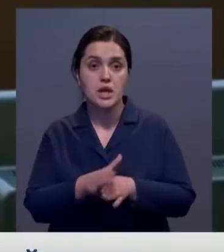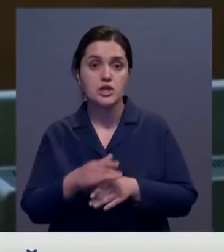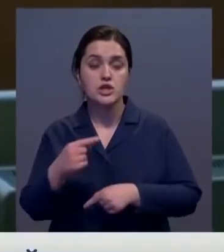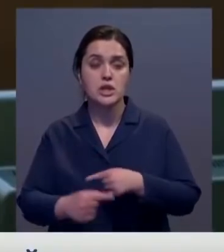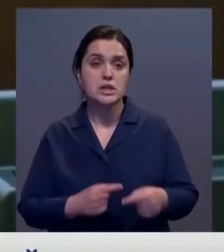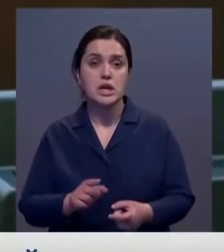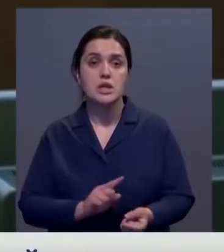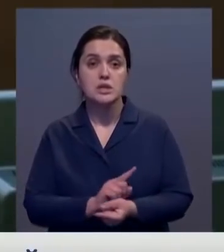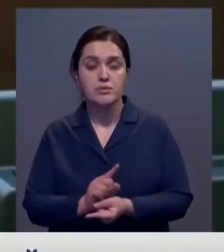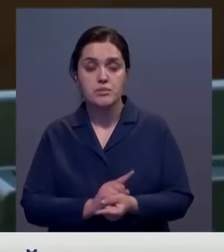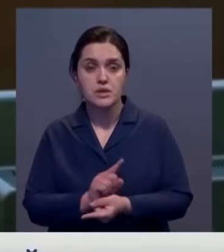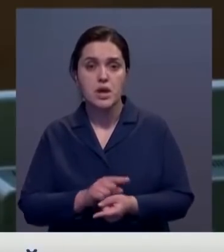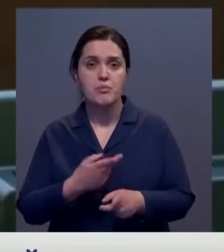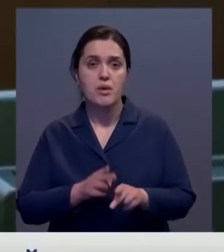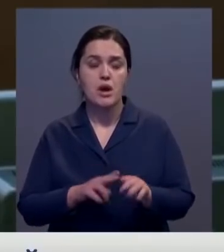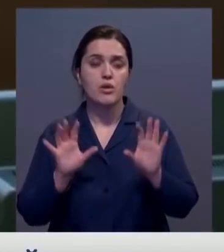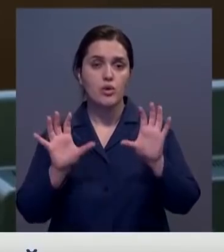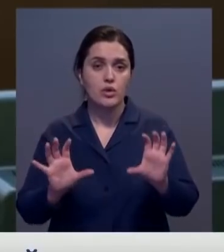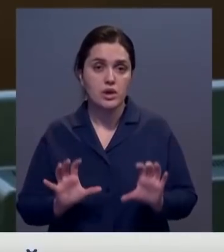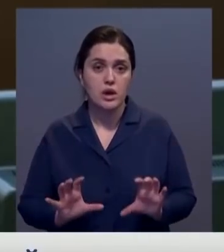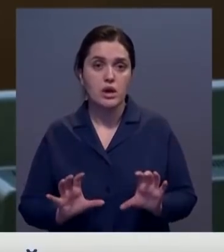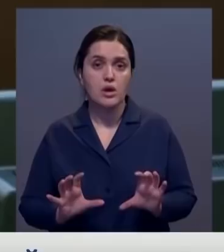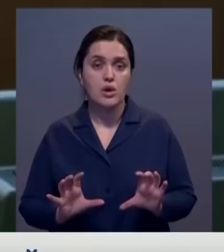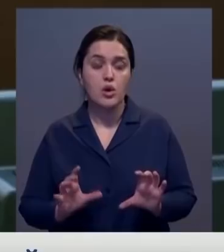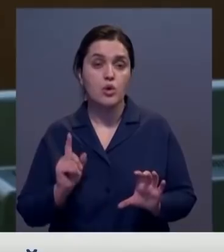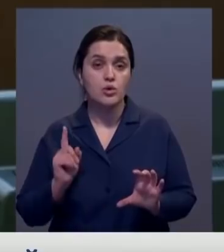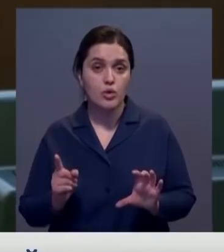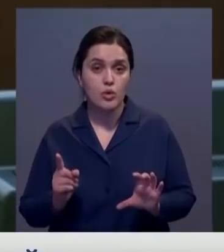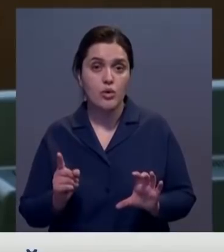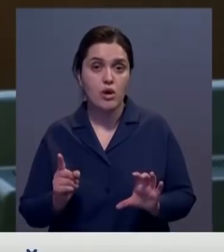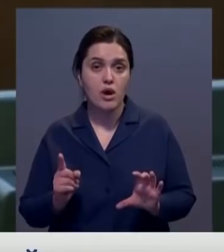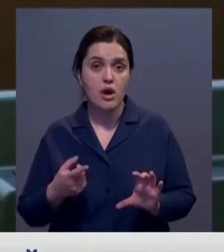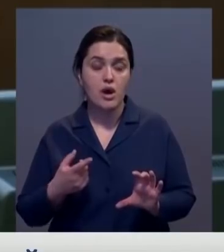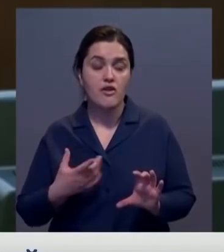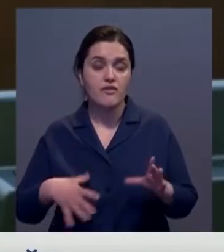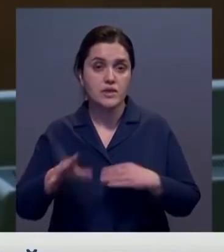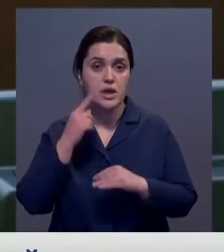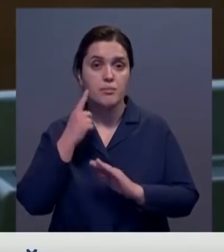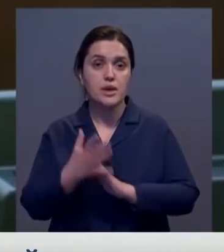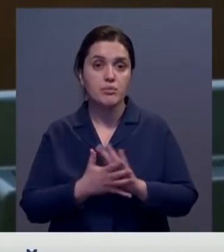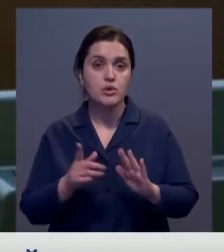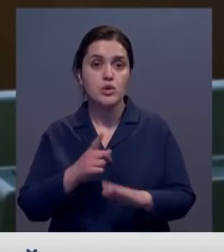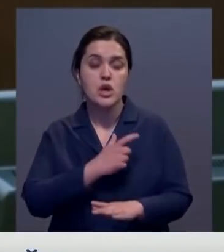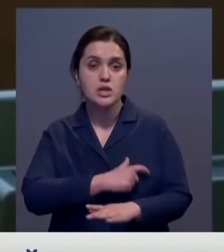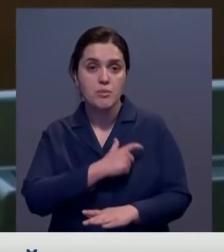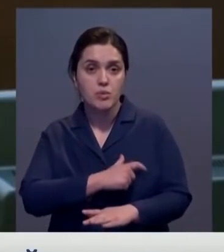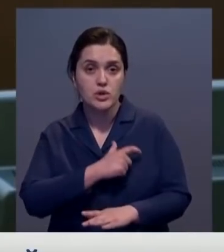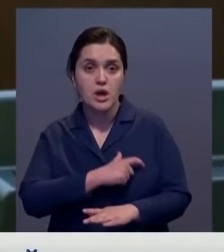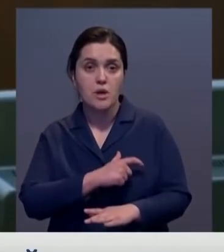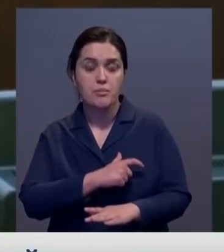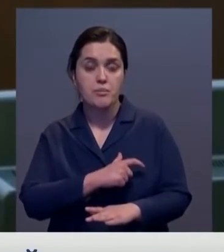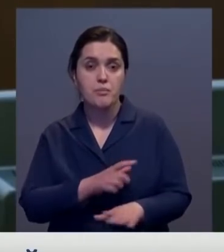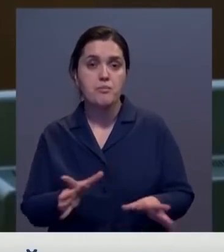изменений в КУАП и Уголовный кодекс. Но здесь мы все понимаем, что депутатам вместе с